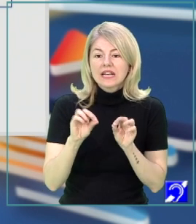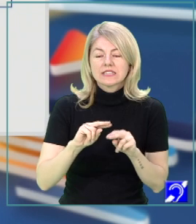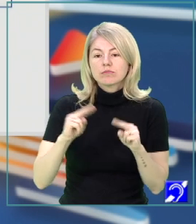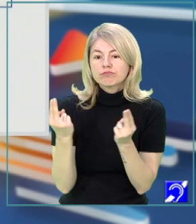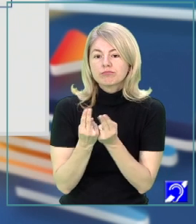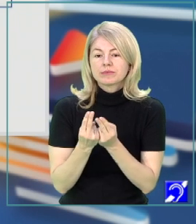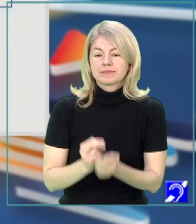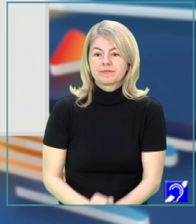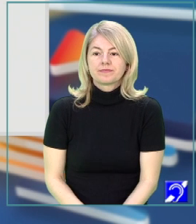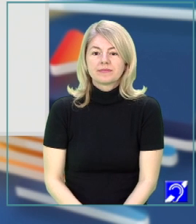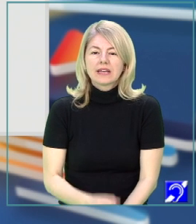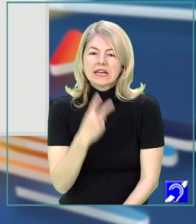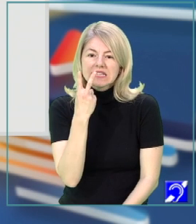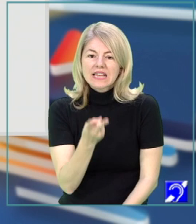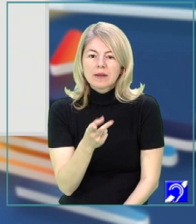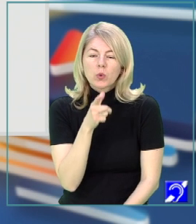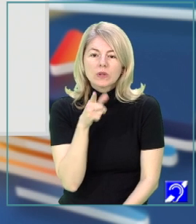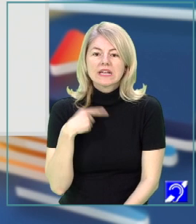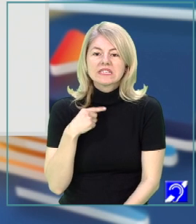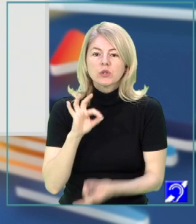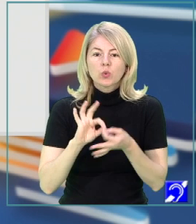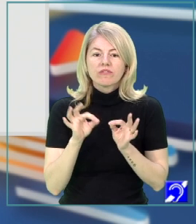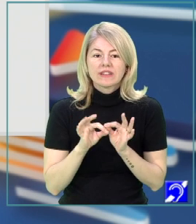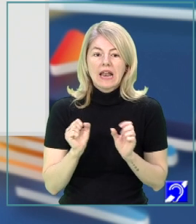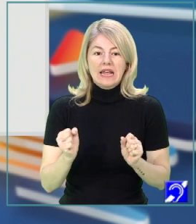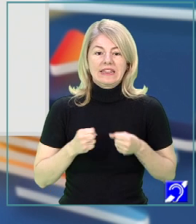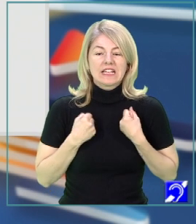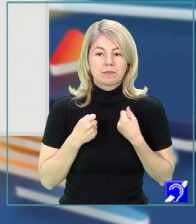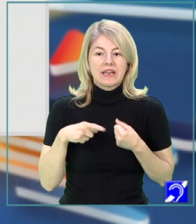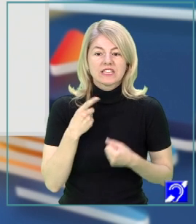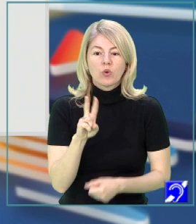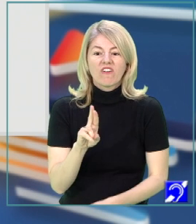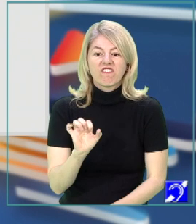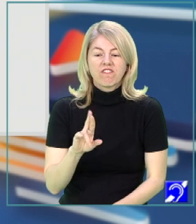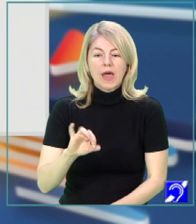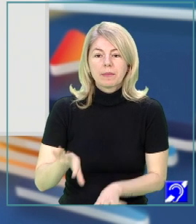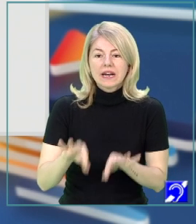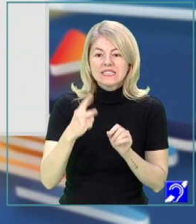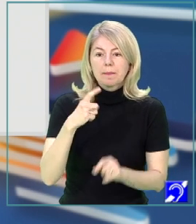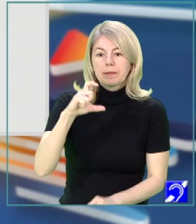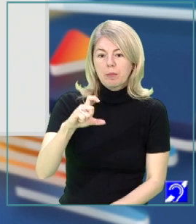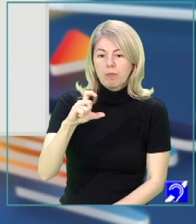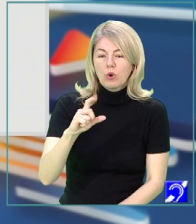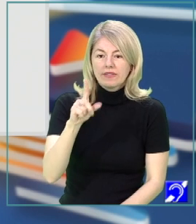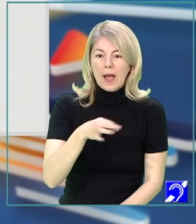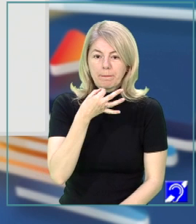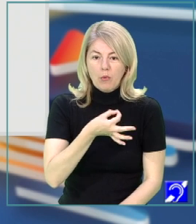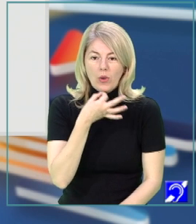contextuale. Să ne uităm în text unde sunt cuvintele. Tenspăimânzi este un verb regăsit în prima strofă a poeziei.